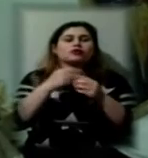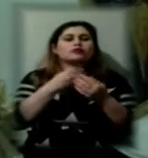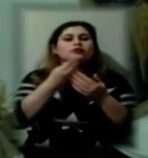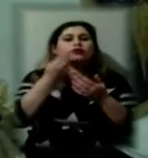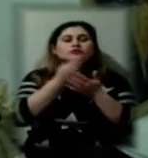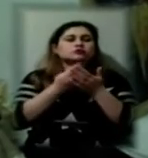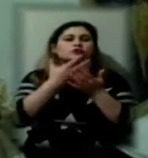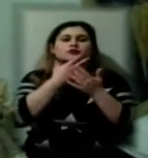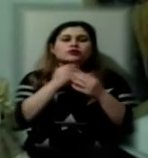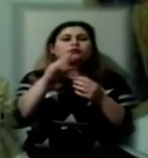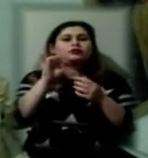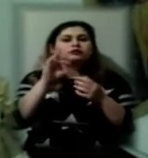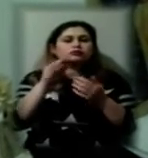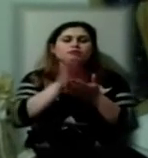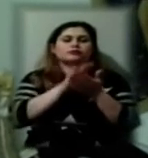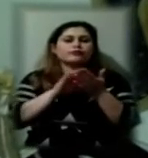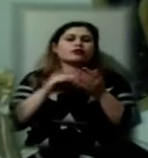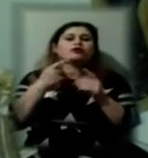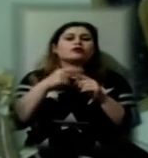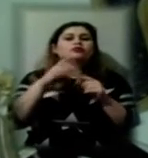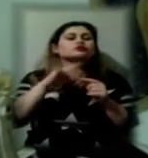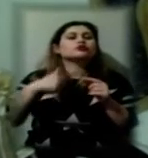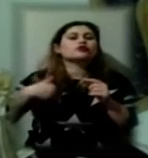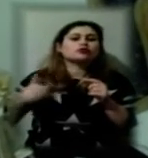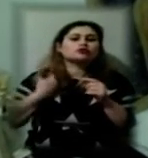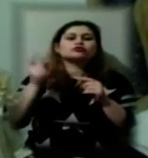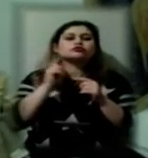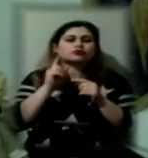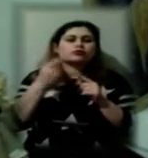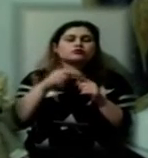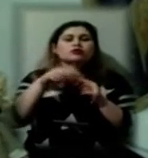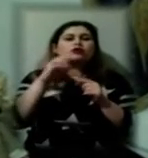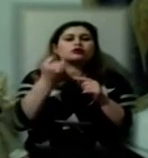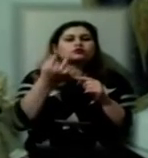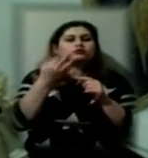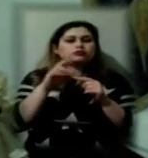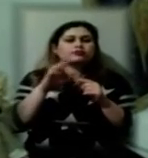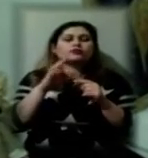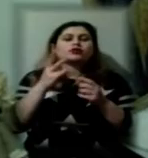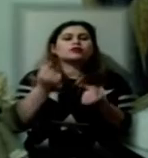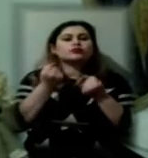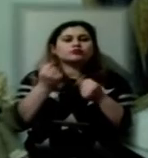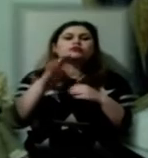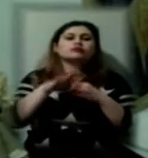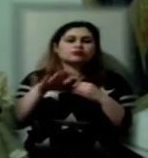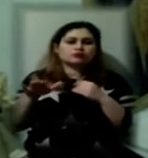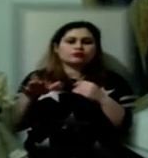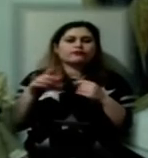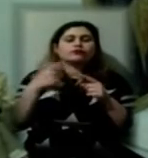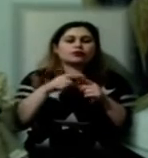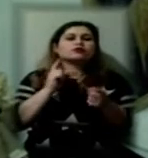бісером. Хотілося б, щоб ця акція на підтримку діток дійсно